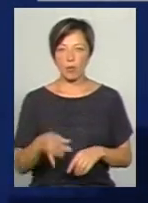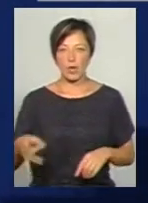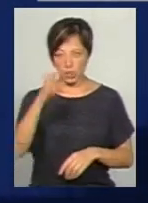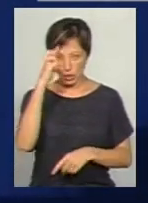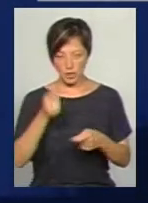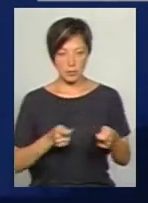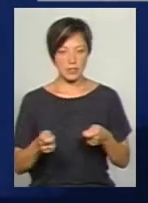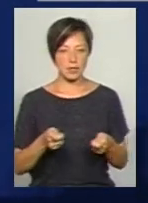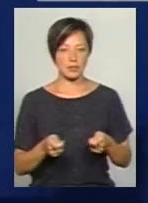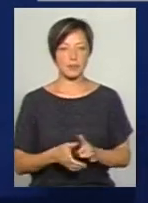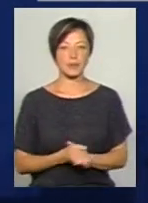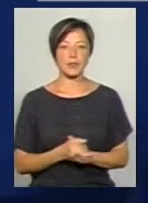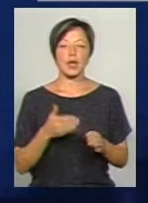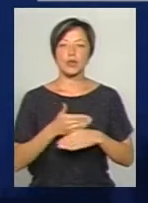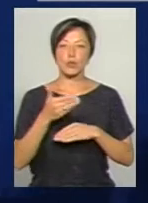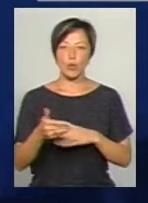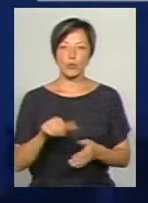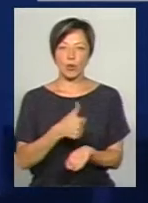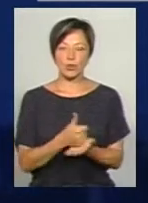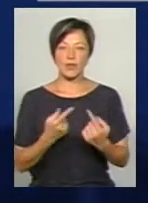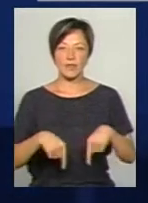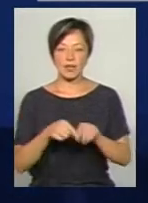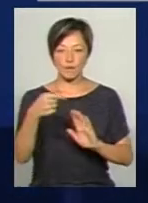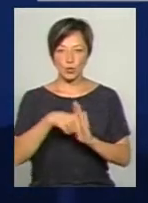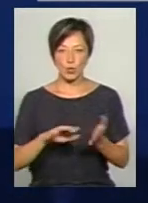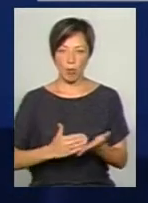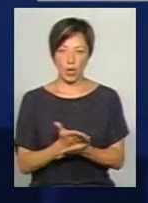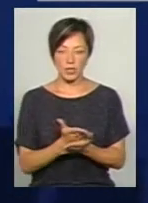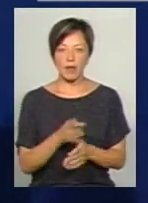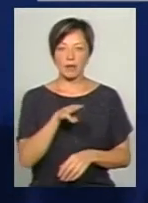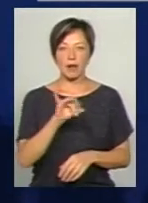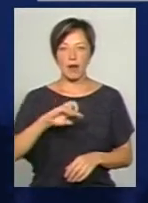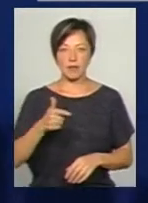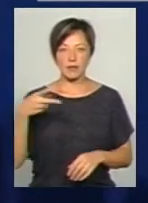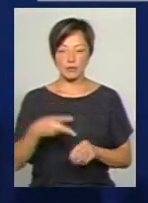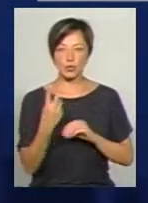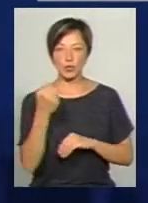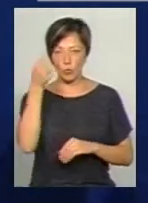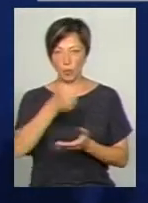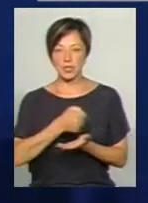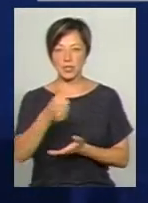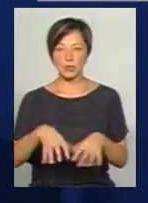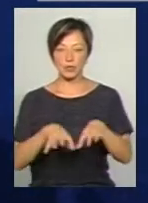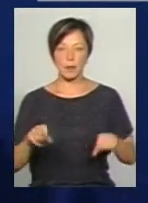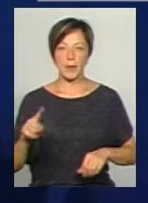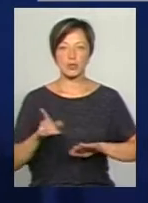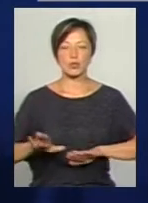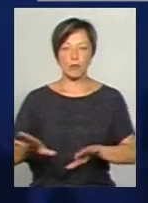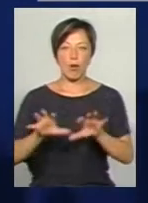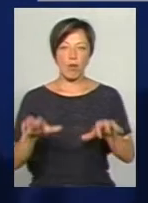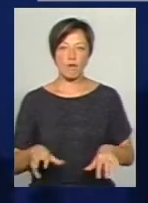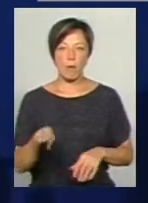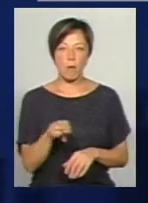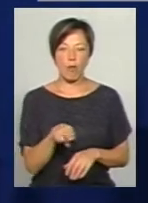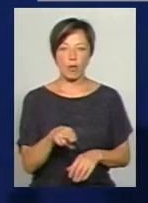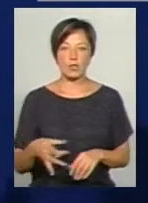райдержадміністрації. Згодом очолив відділ внутрішньої політики. В травні 2002 року був призначений на посаду першого заступника голови